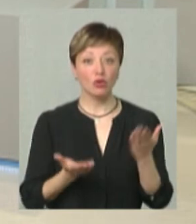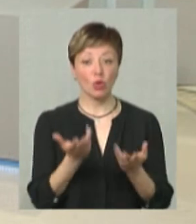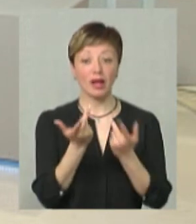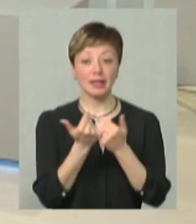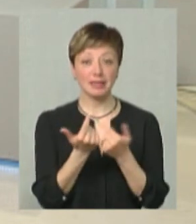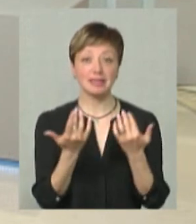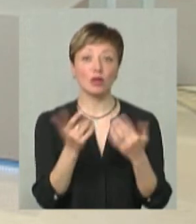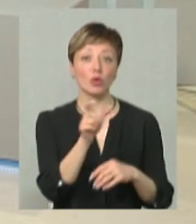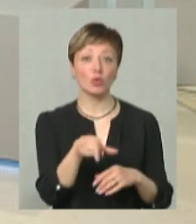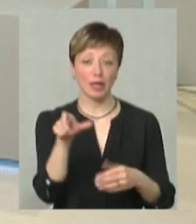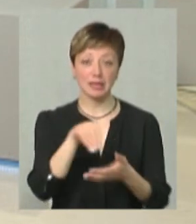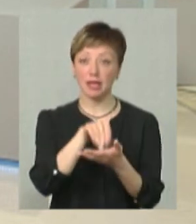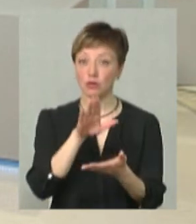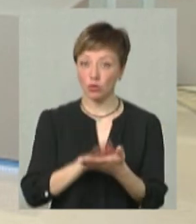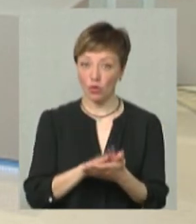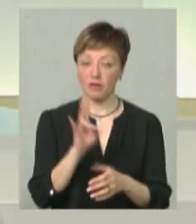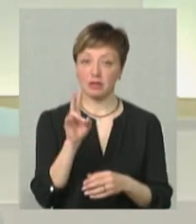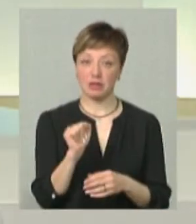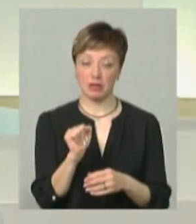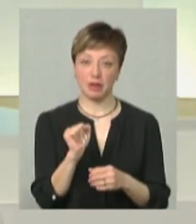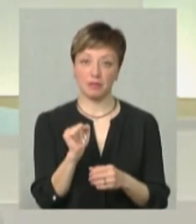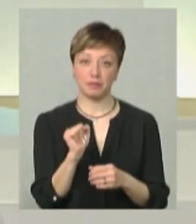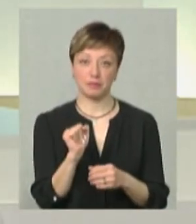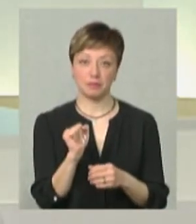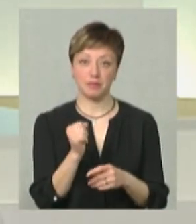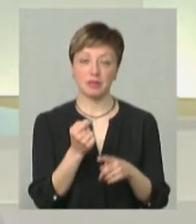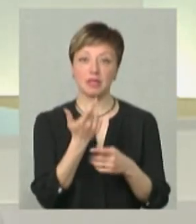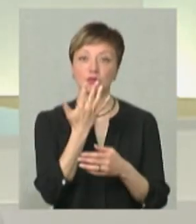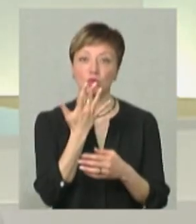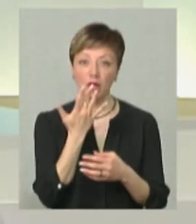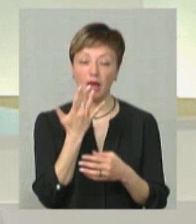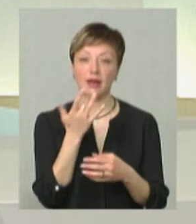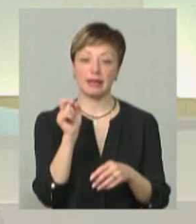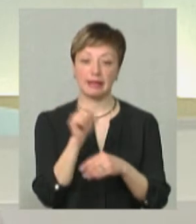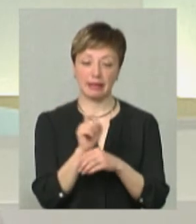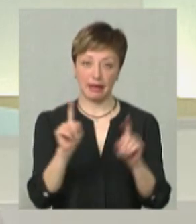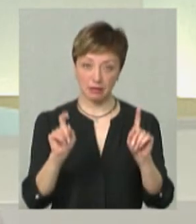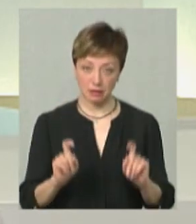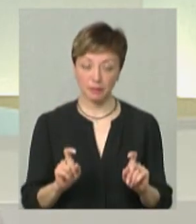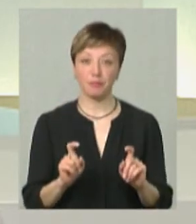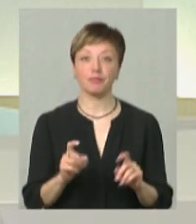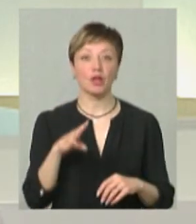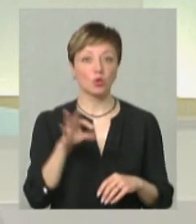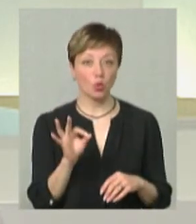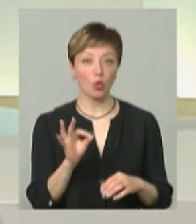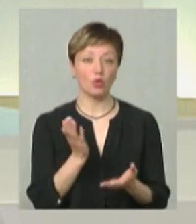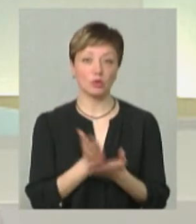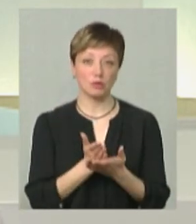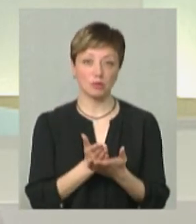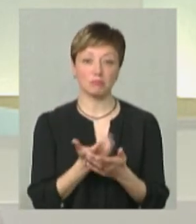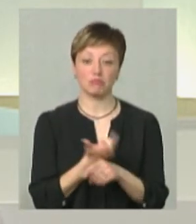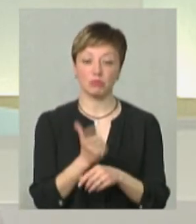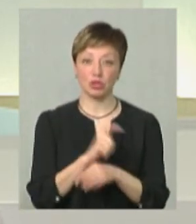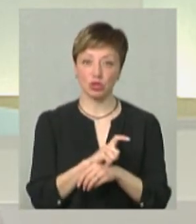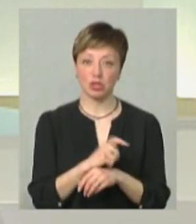зареєстрованих на національний мультипредметний тест, то їх складає вже